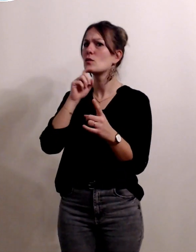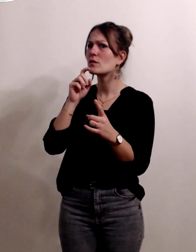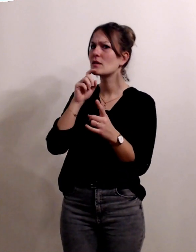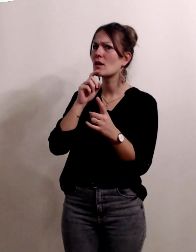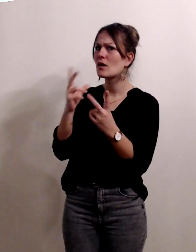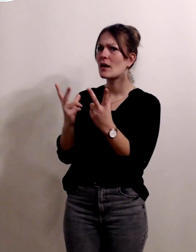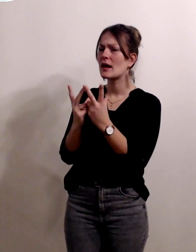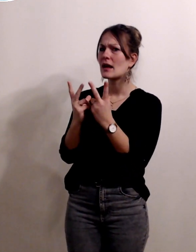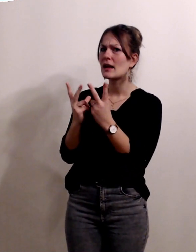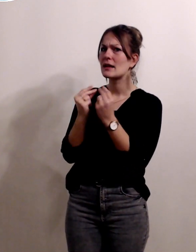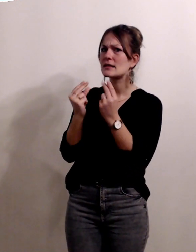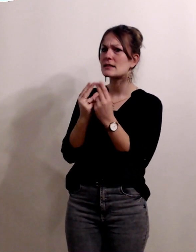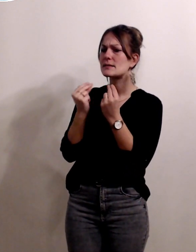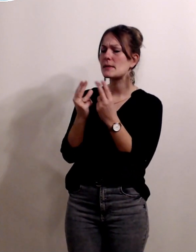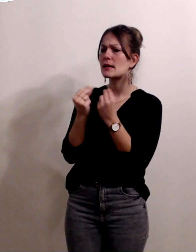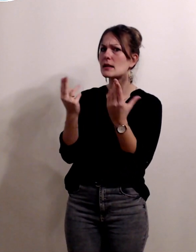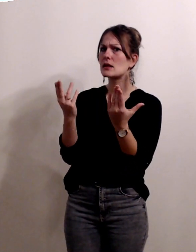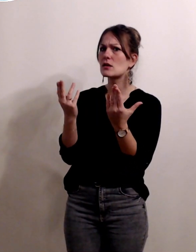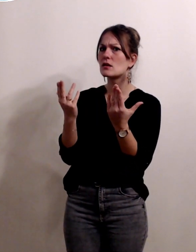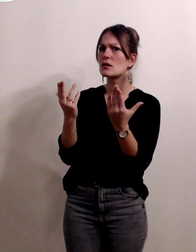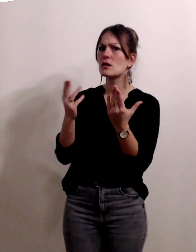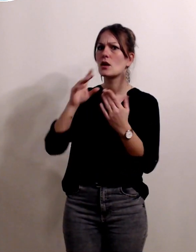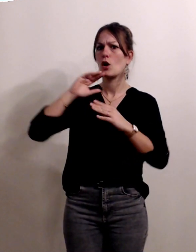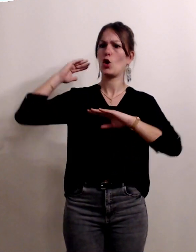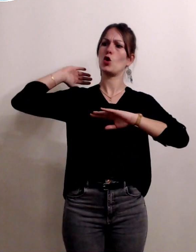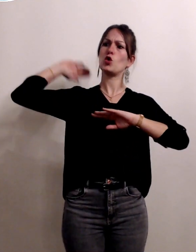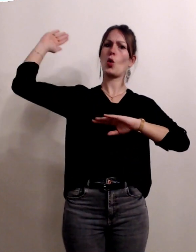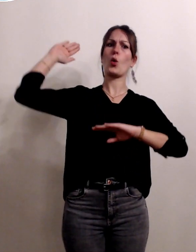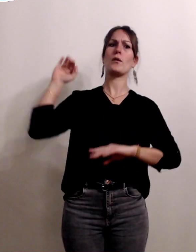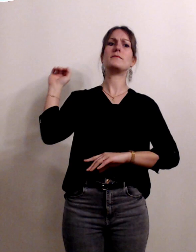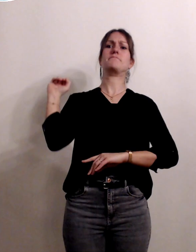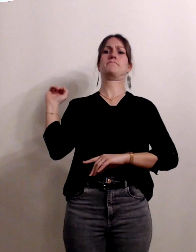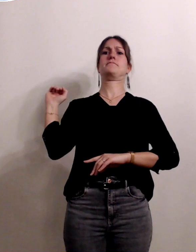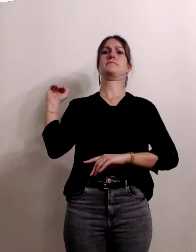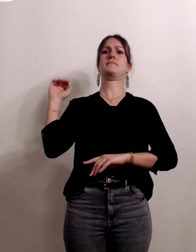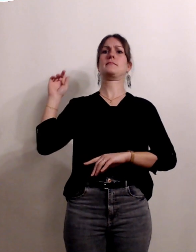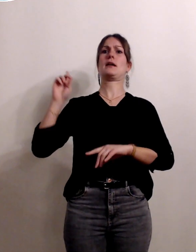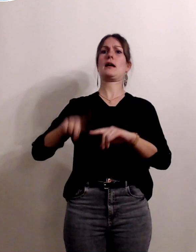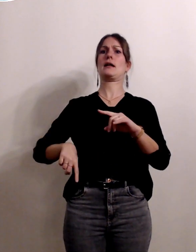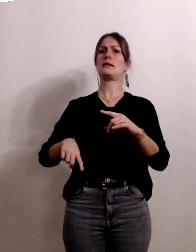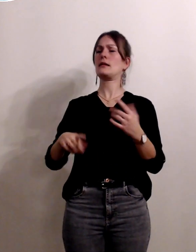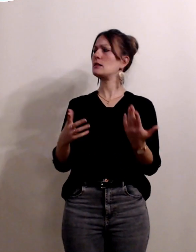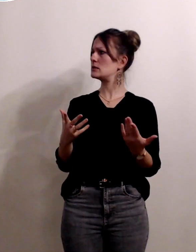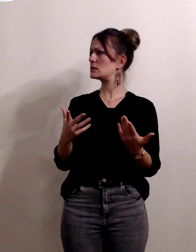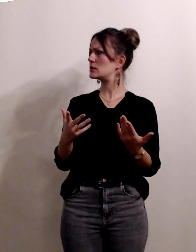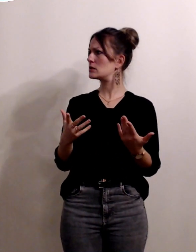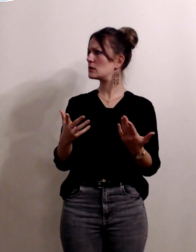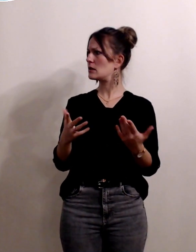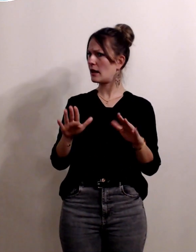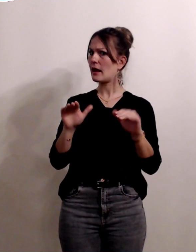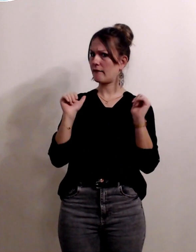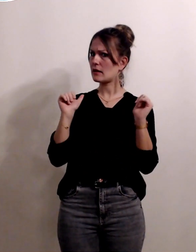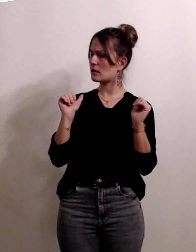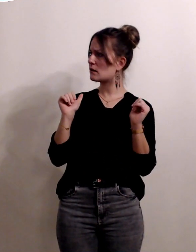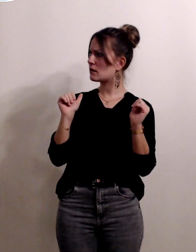vous disiez qu'on ne devait pas se mettre sur le dos vous parlez du décubitus dorsal à éviter